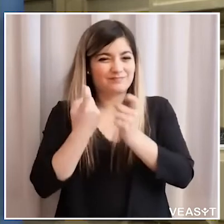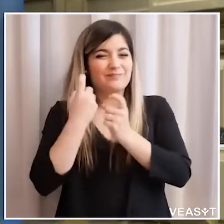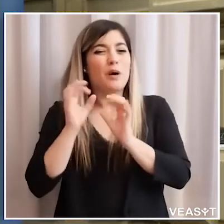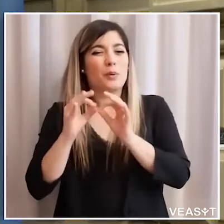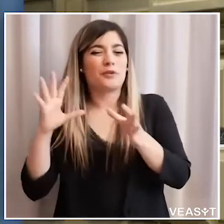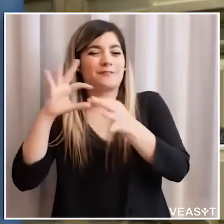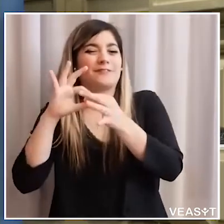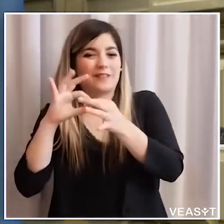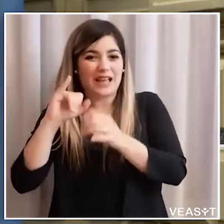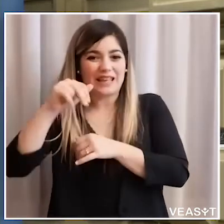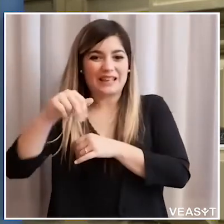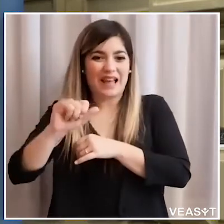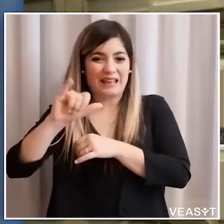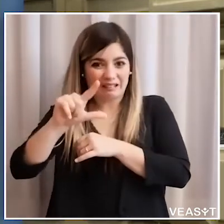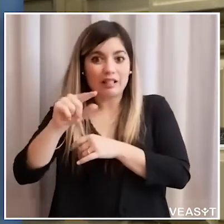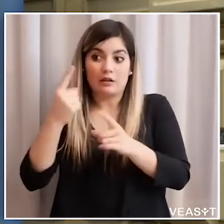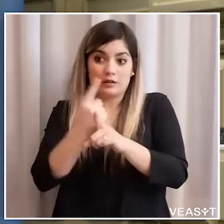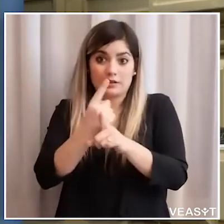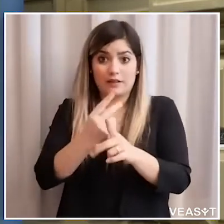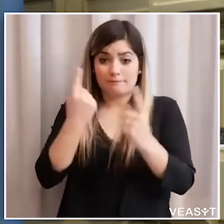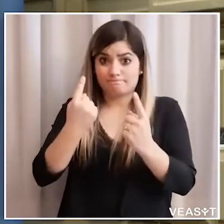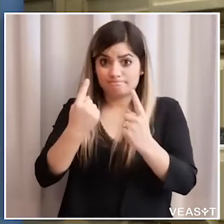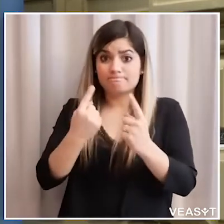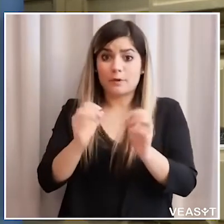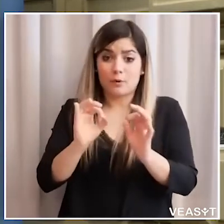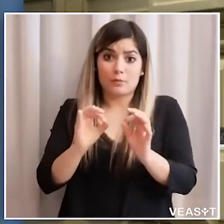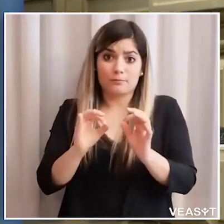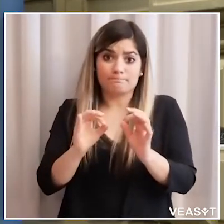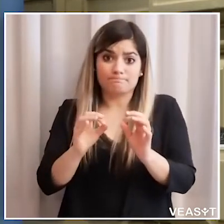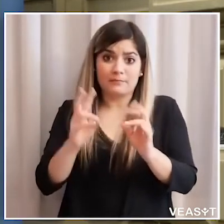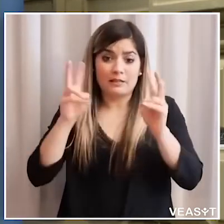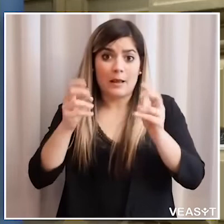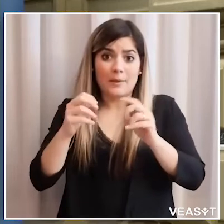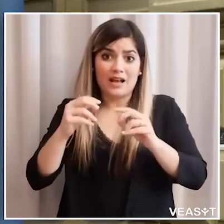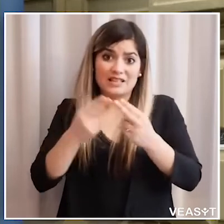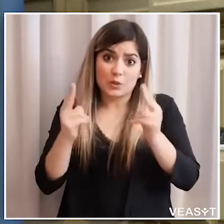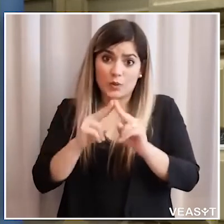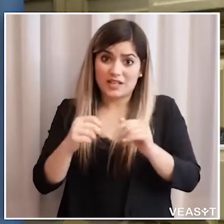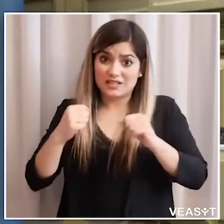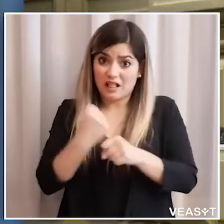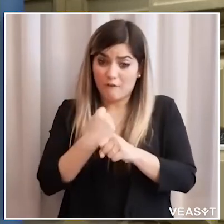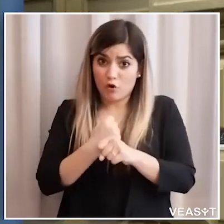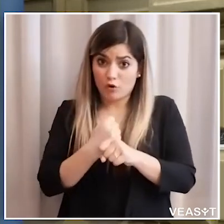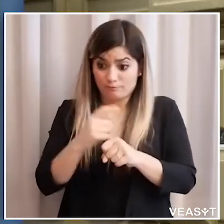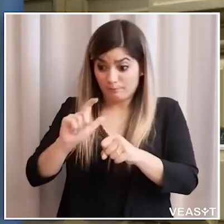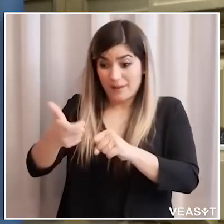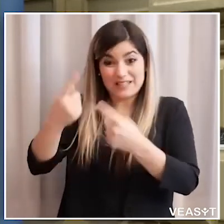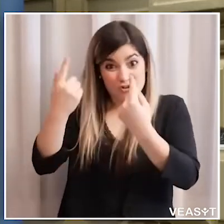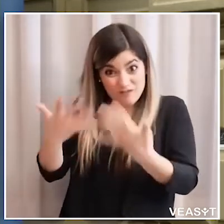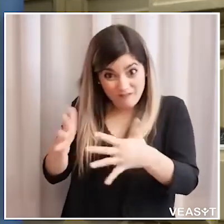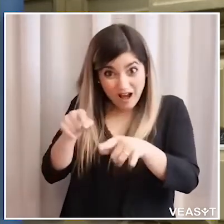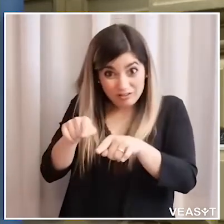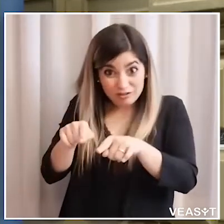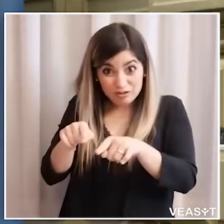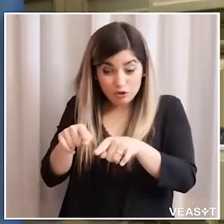base alla quale l'Alto Adige dovrebbe attendere le direttive in materia di sicurezza sul lavoro solo dopo questo passaggio sarebbe possibile